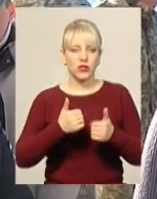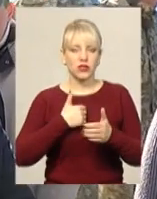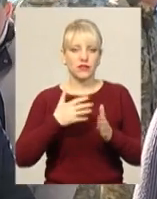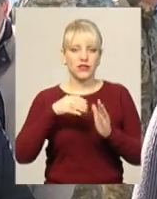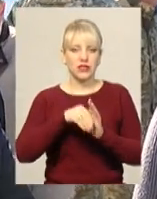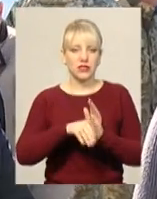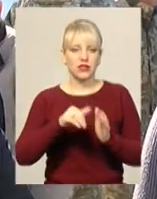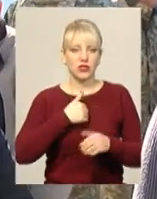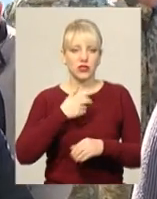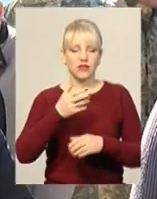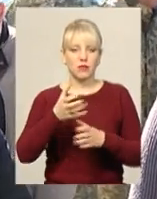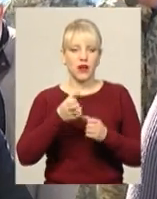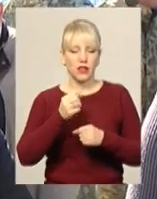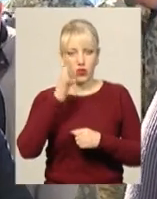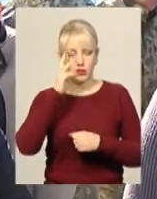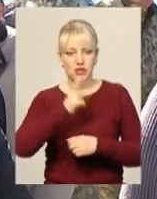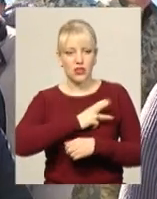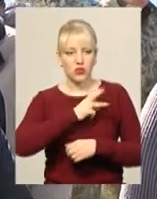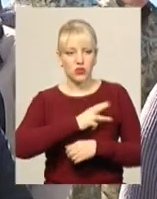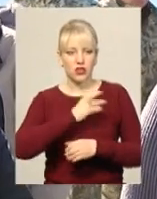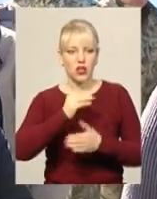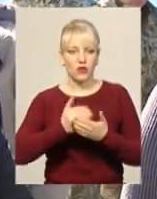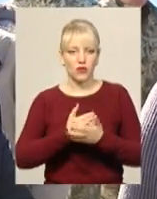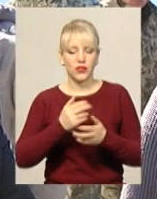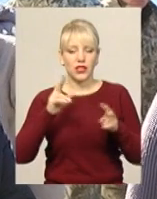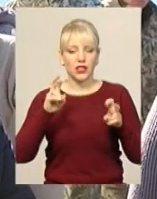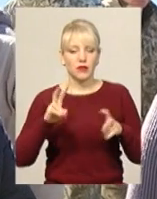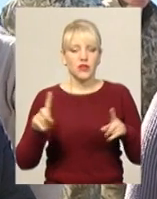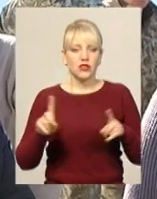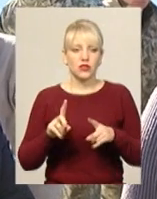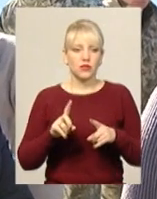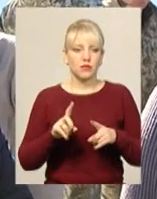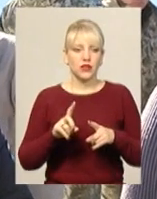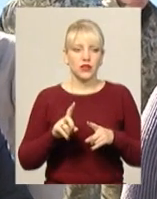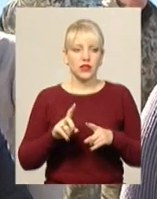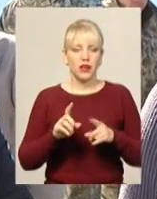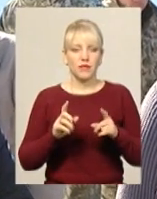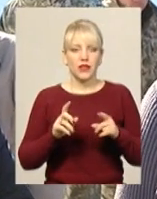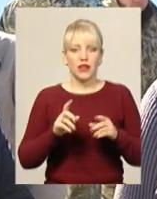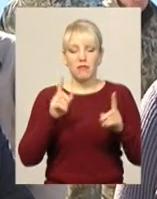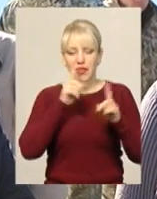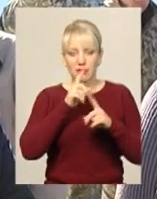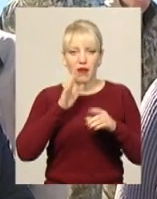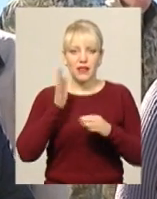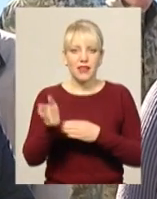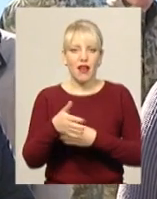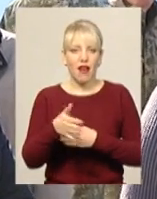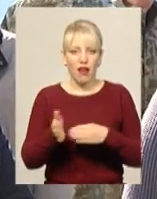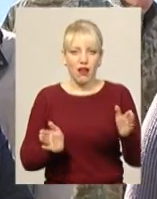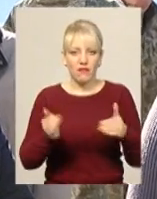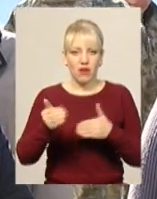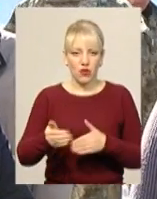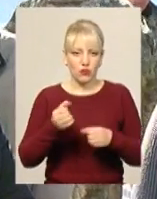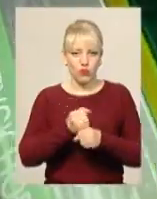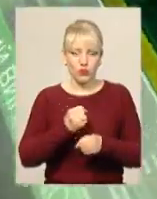брати хлопців, заохочувати навіть там, на передовій, щоб якісь там мінімальні акваріуми вони собі робили, захоплювати їх цією